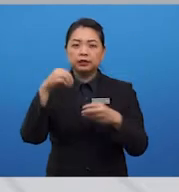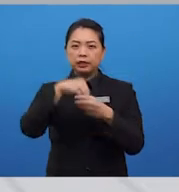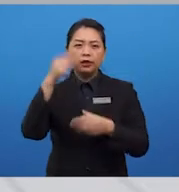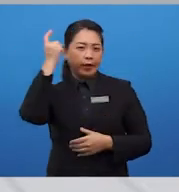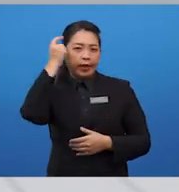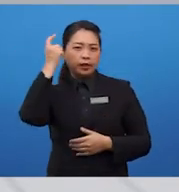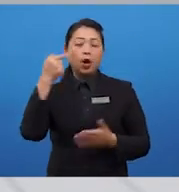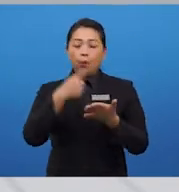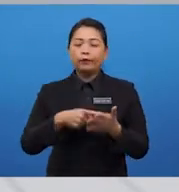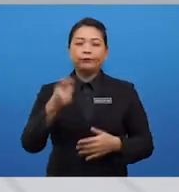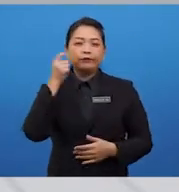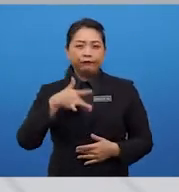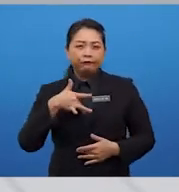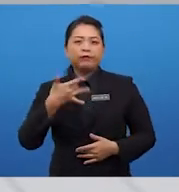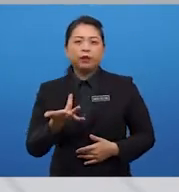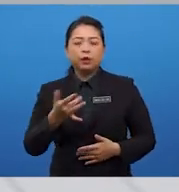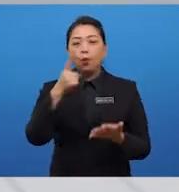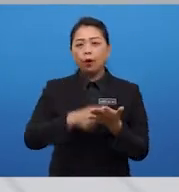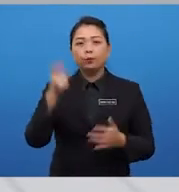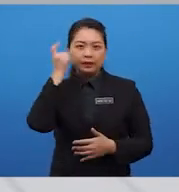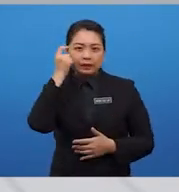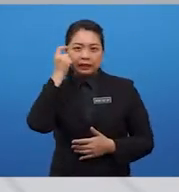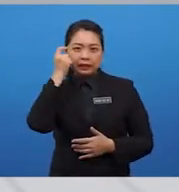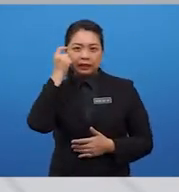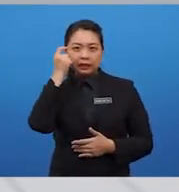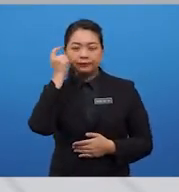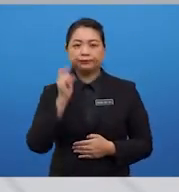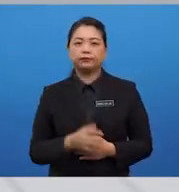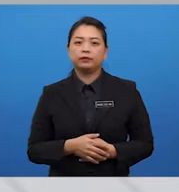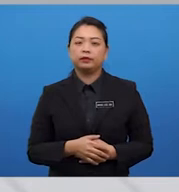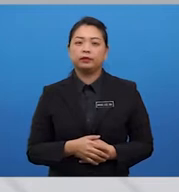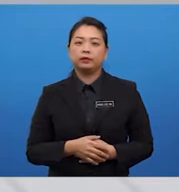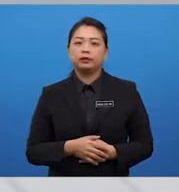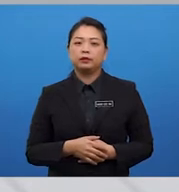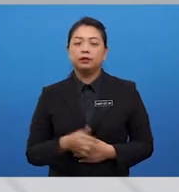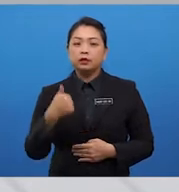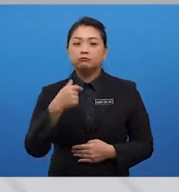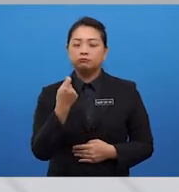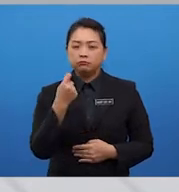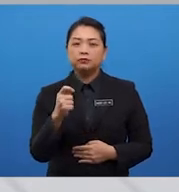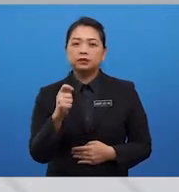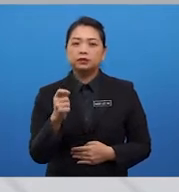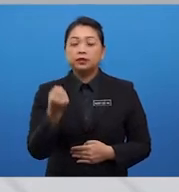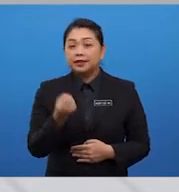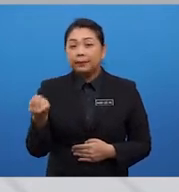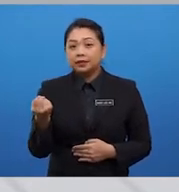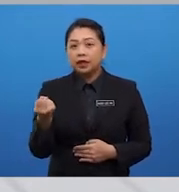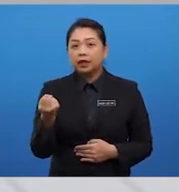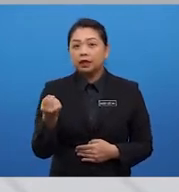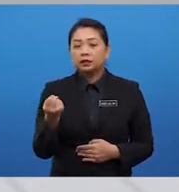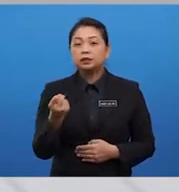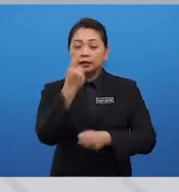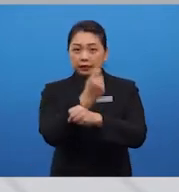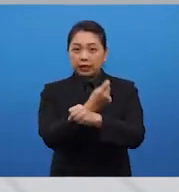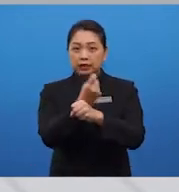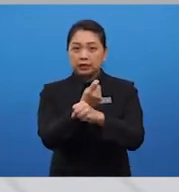as to what we feel and think about the subject matter. the subject matter will be the statement given, the task